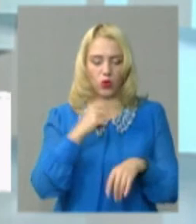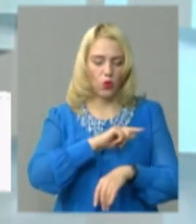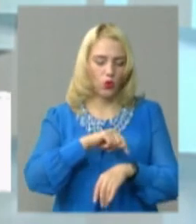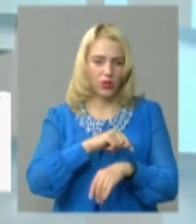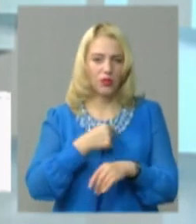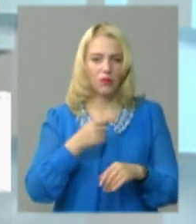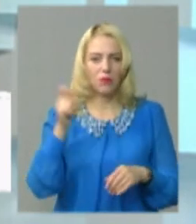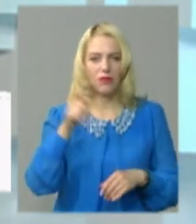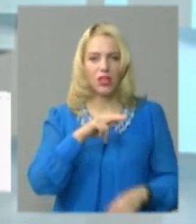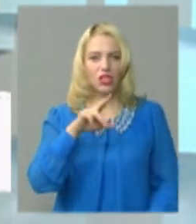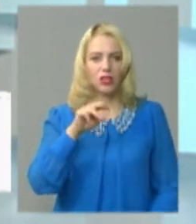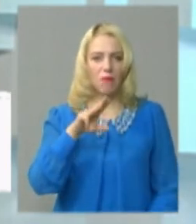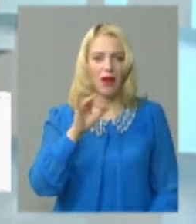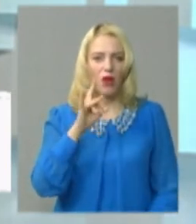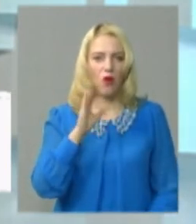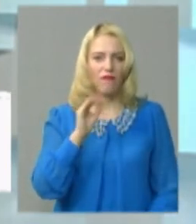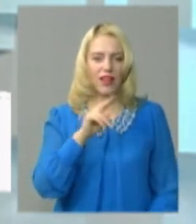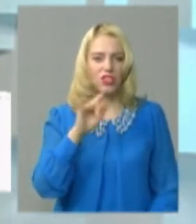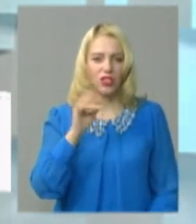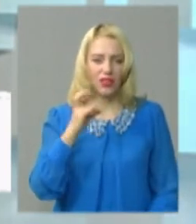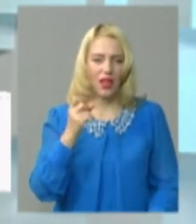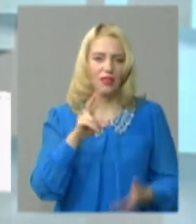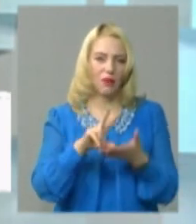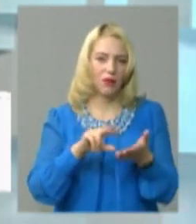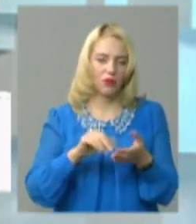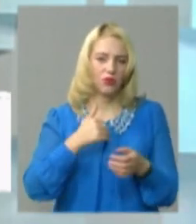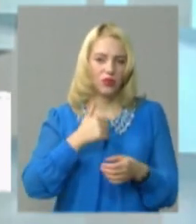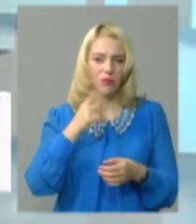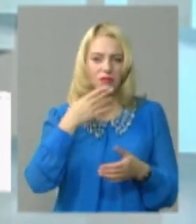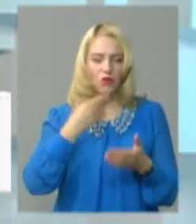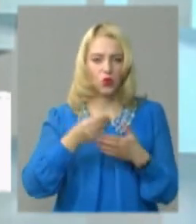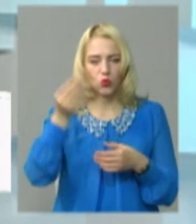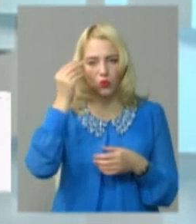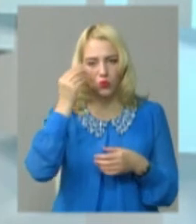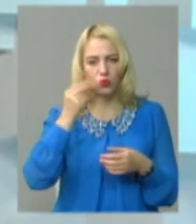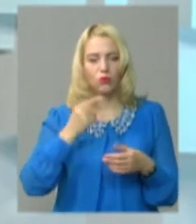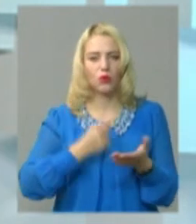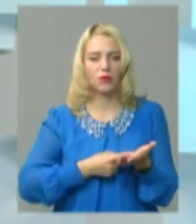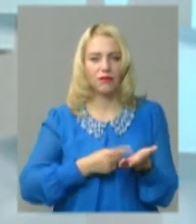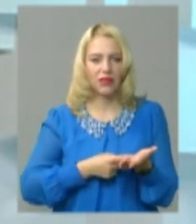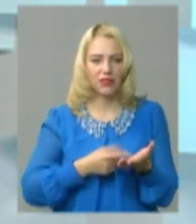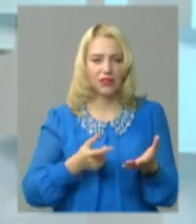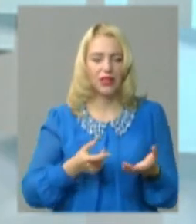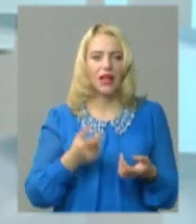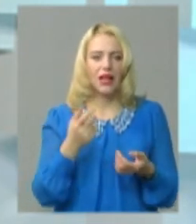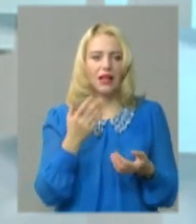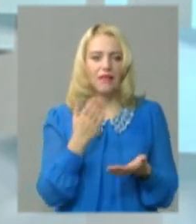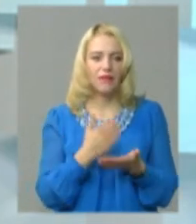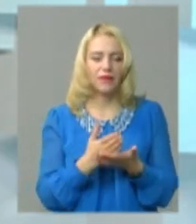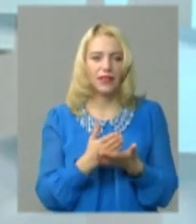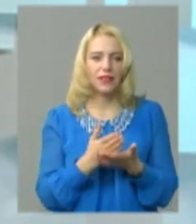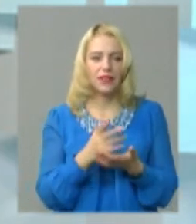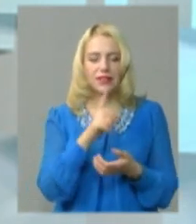тому приїхала з Чумировеччини, і я на наявному прикладі хотіла би свою думку, як-то кажуть, підтвердити наявними